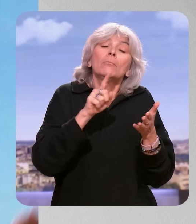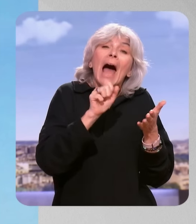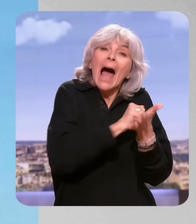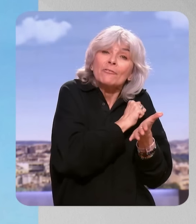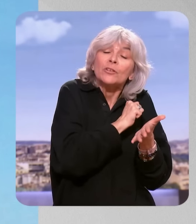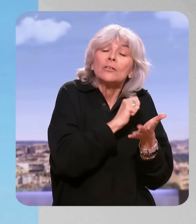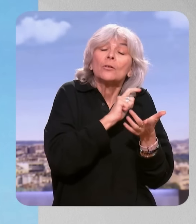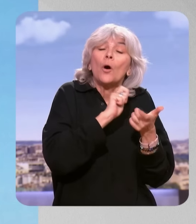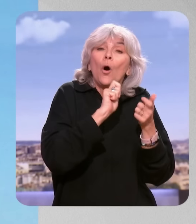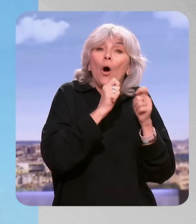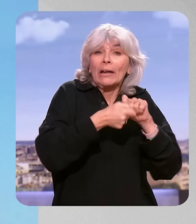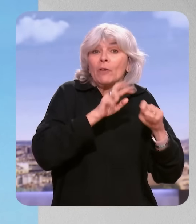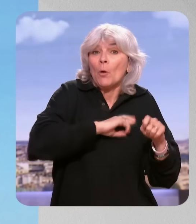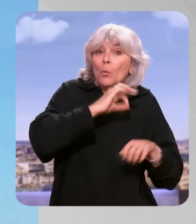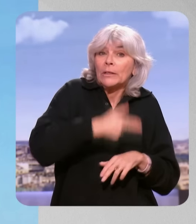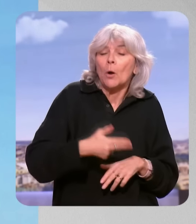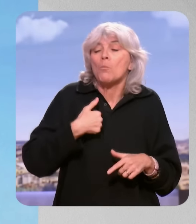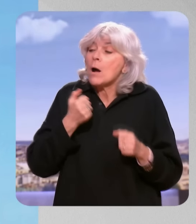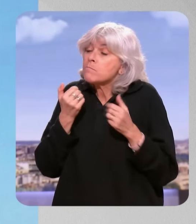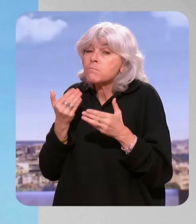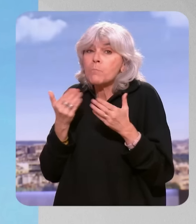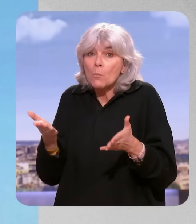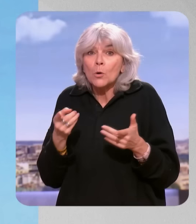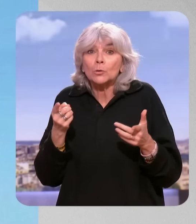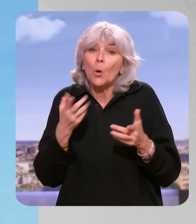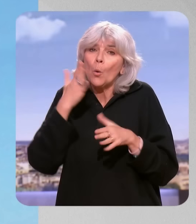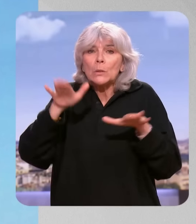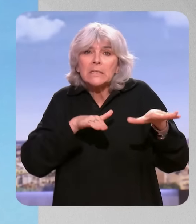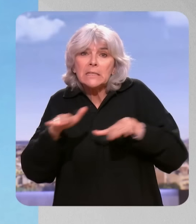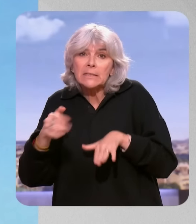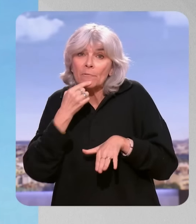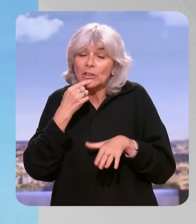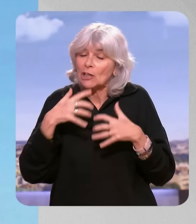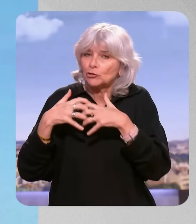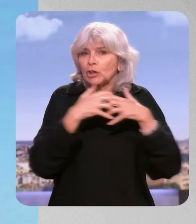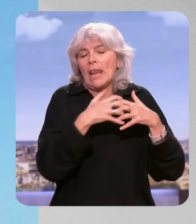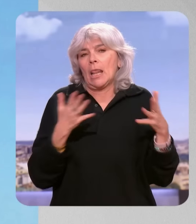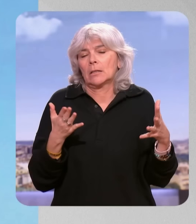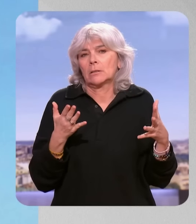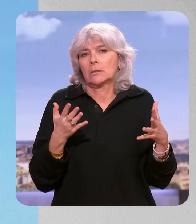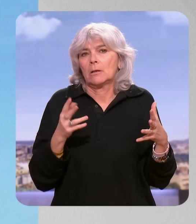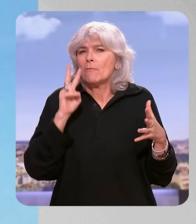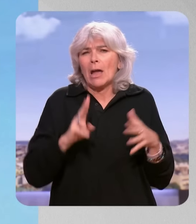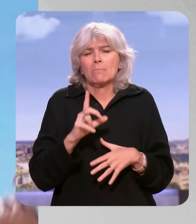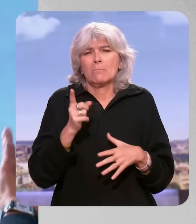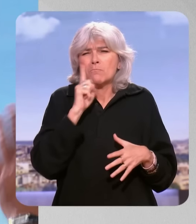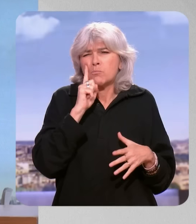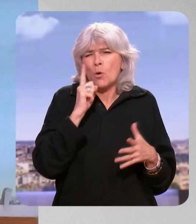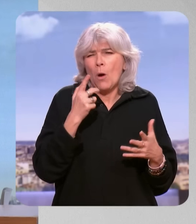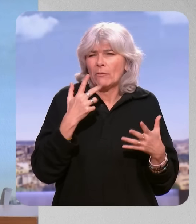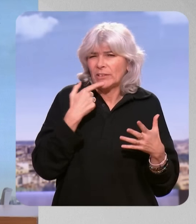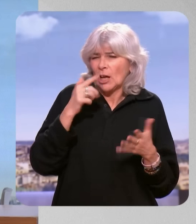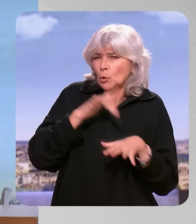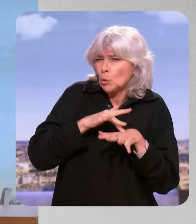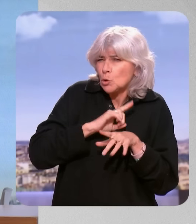retraite dans du jour ou vous l'avez laissé Moi, j'ai proposé un autre système, c'est-à-dire qu'on gèle. Qu'est-ce qui a déclenché ? On gèle, on n'applique